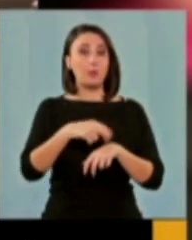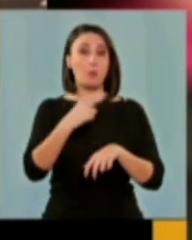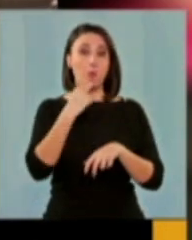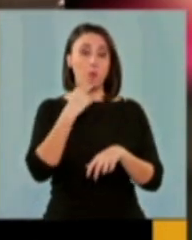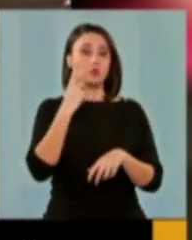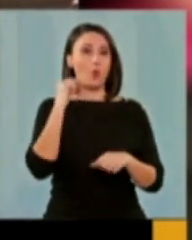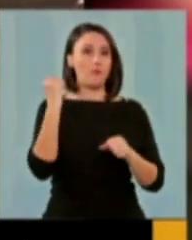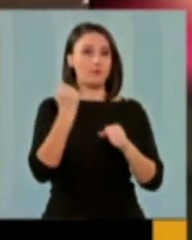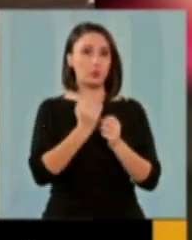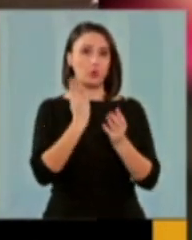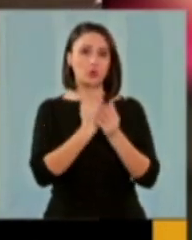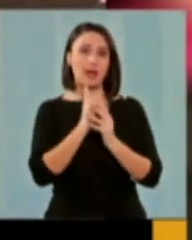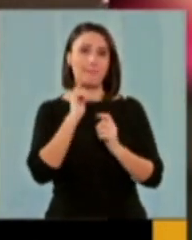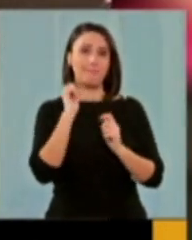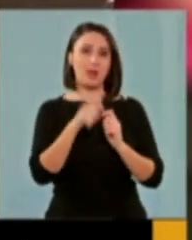polițiștii au întocmit dosar penal.